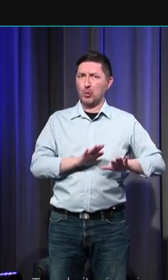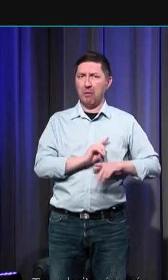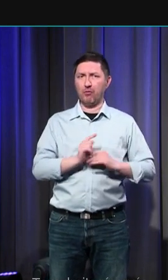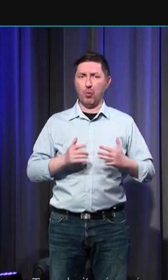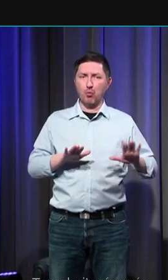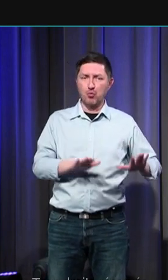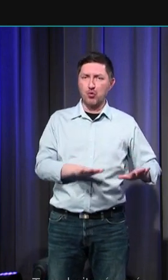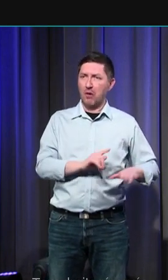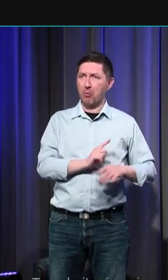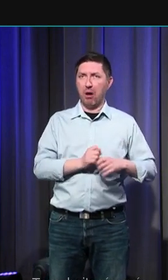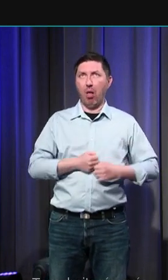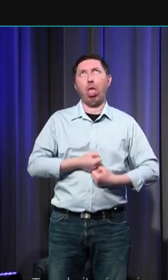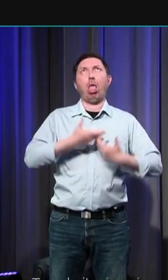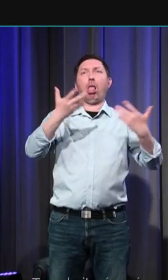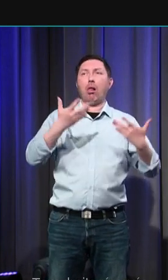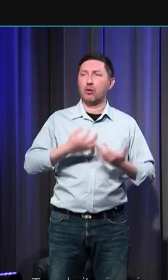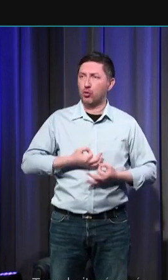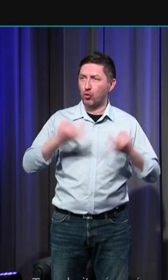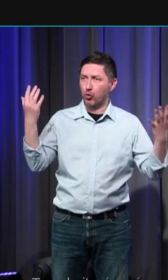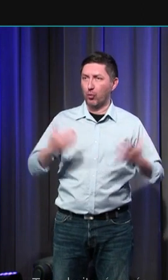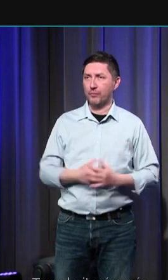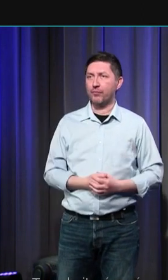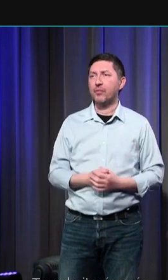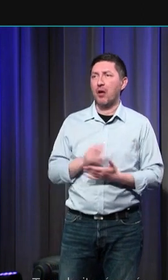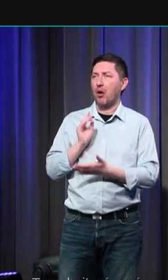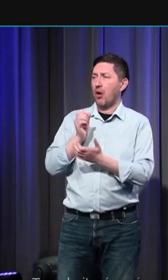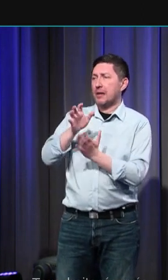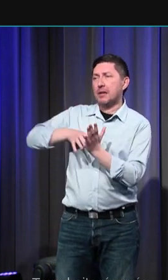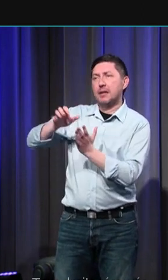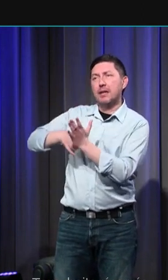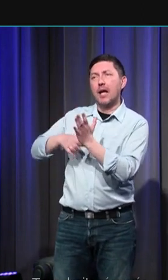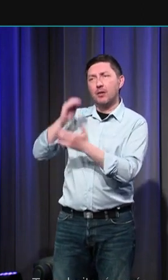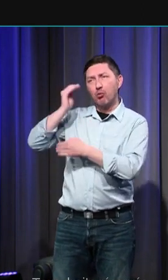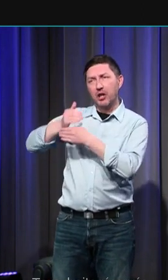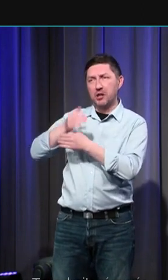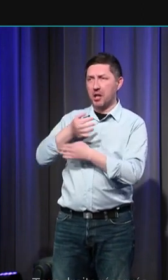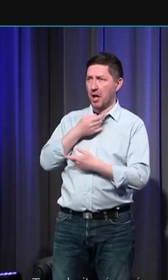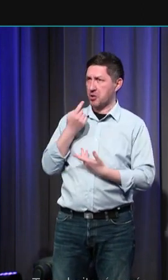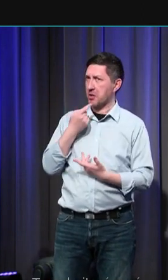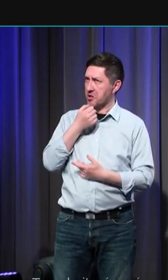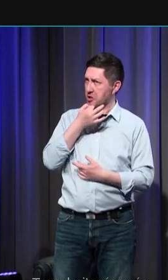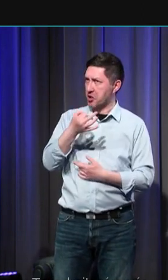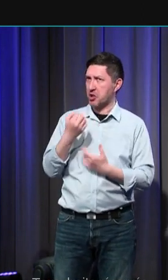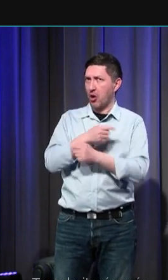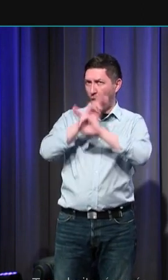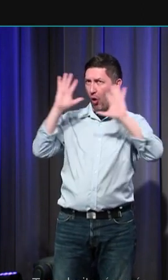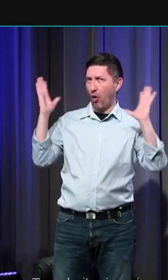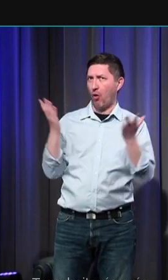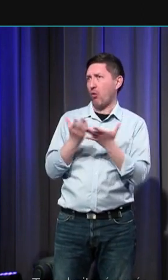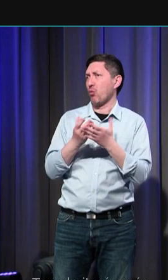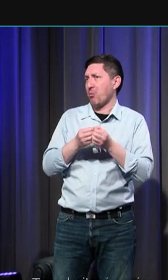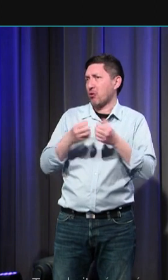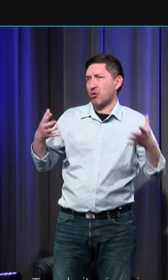sont parvenus, très fortement marqués par la tradition moinastique, et donc c'est la tonalité qui domine pour cette raison.